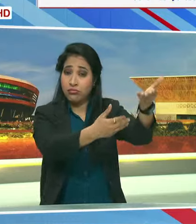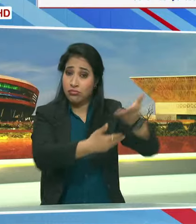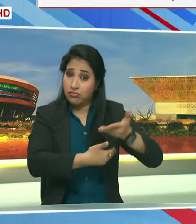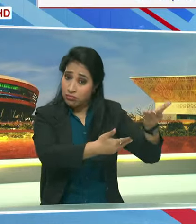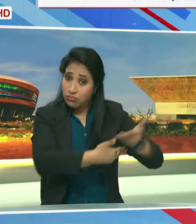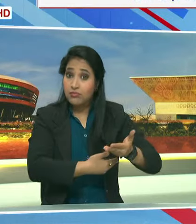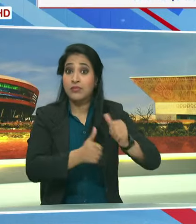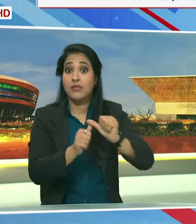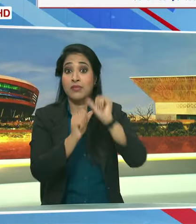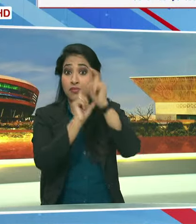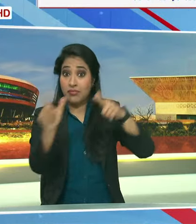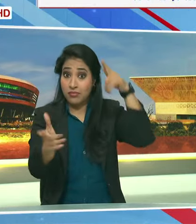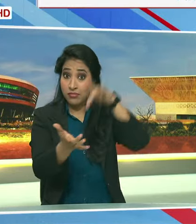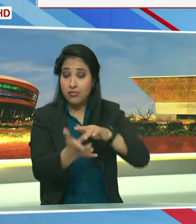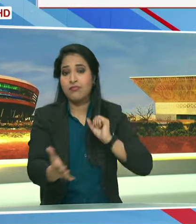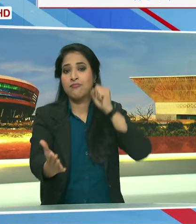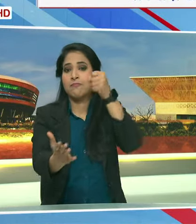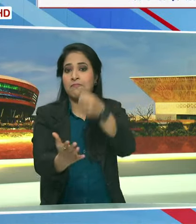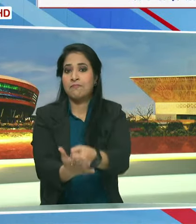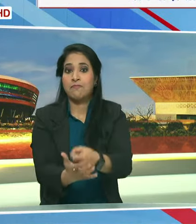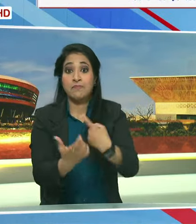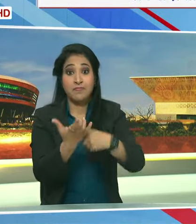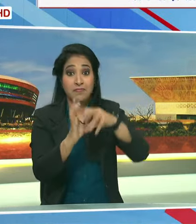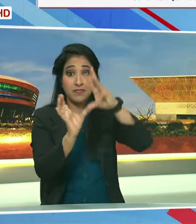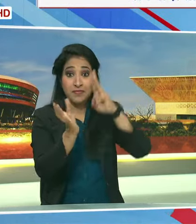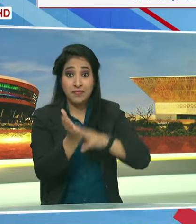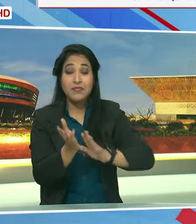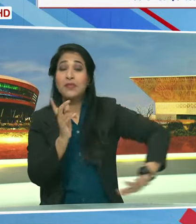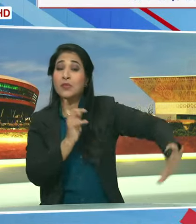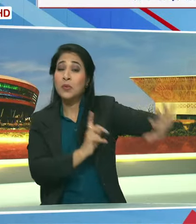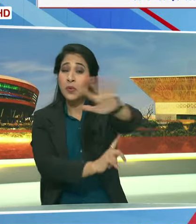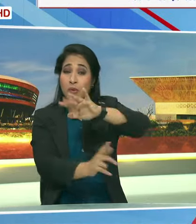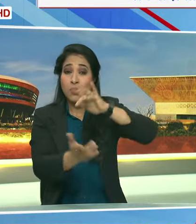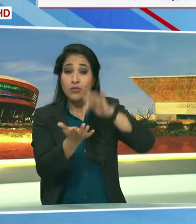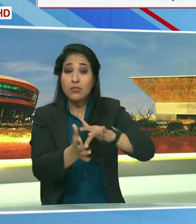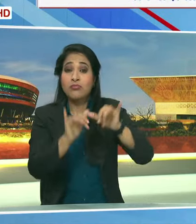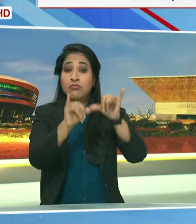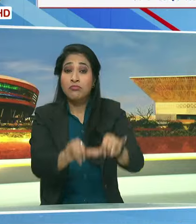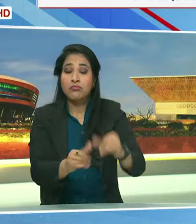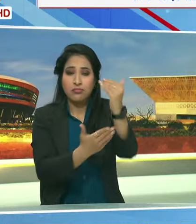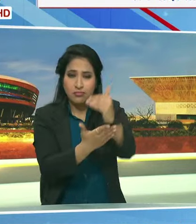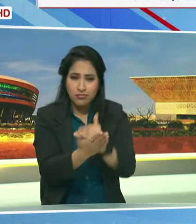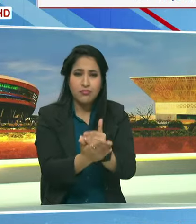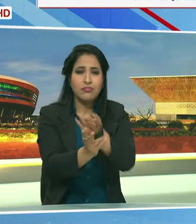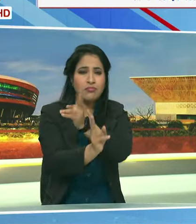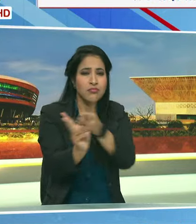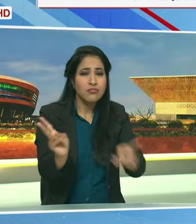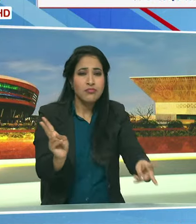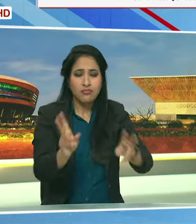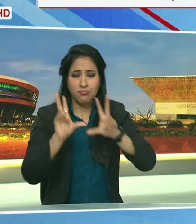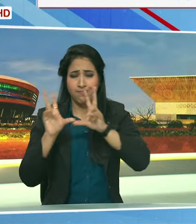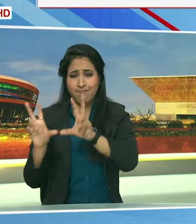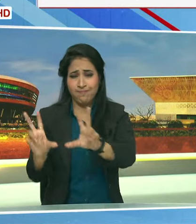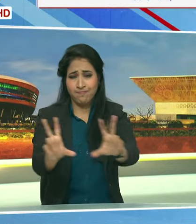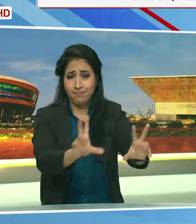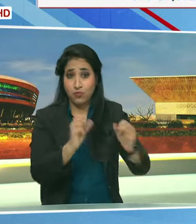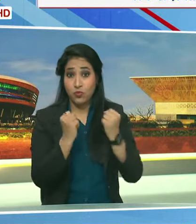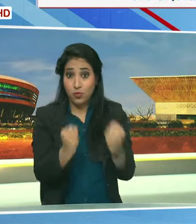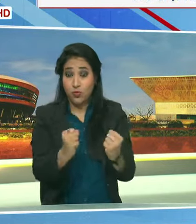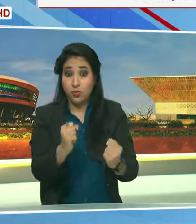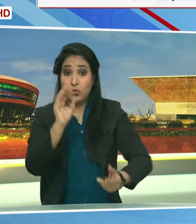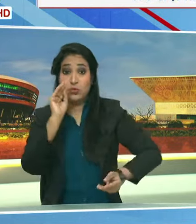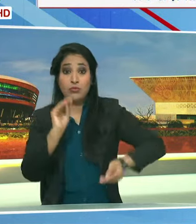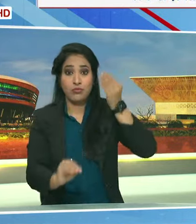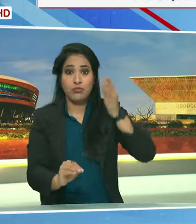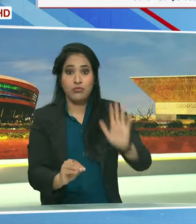आयोध्या पहुच रहे हैं राम नगरी में समारोह के लिए कड़ी सुरक्षा व्यवस्ता